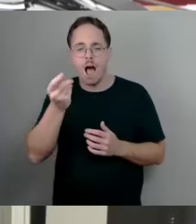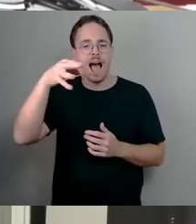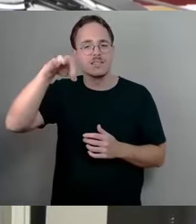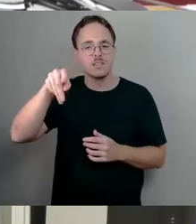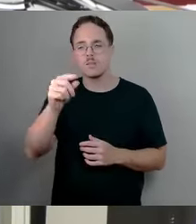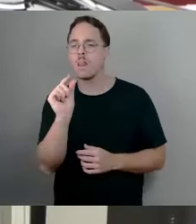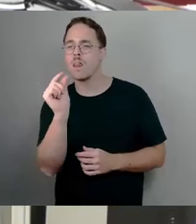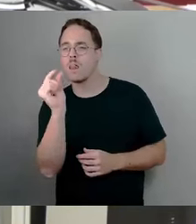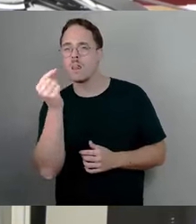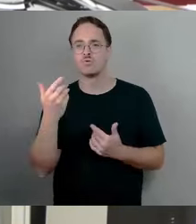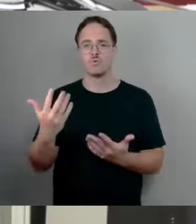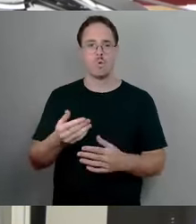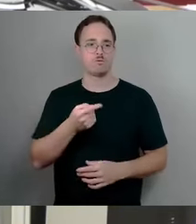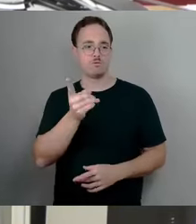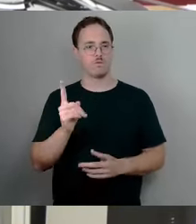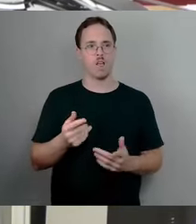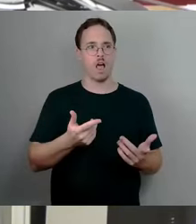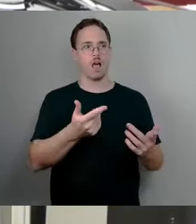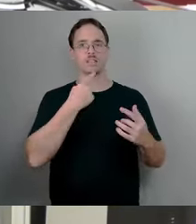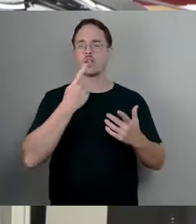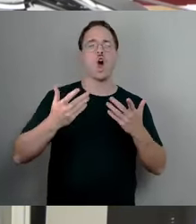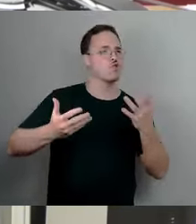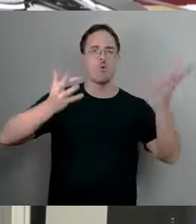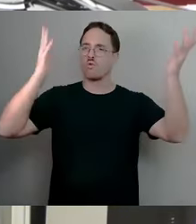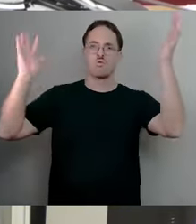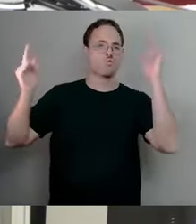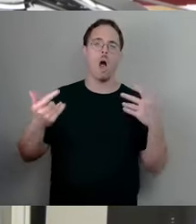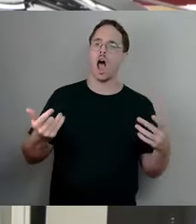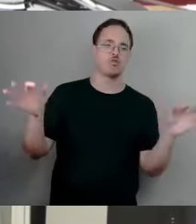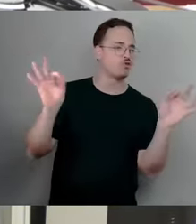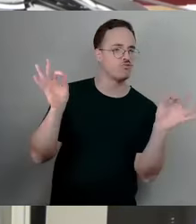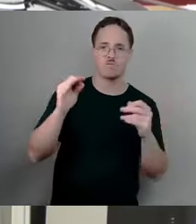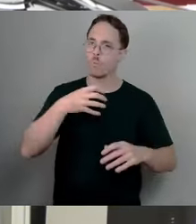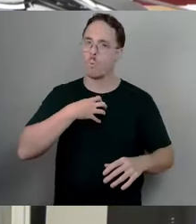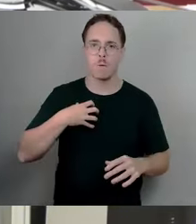was Sie ja an die Wand malen, ist wirklich einfach falsch.